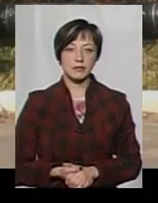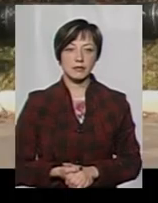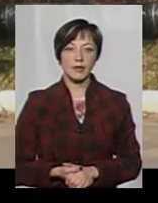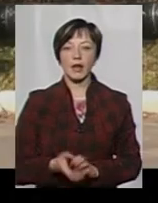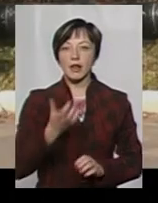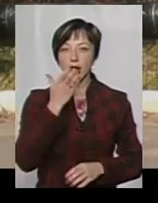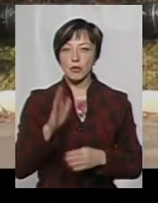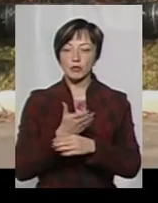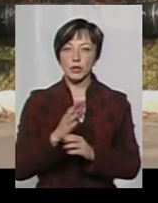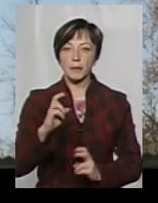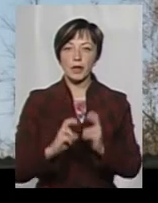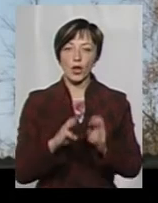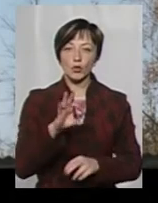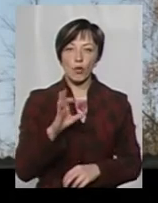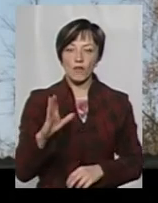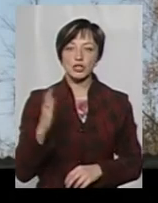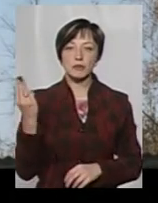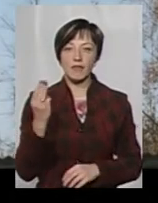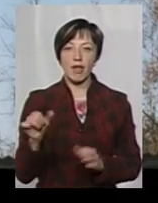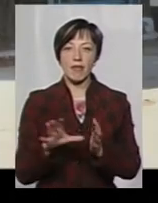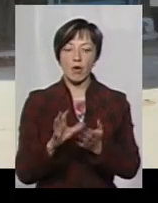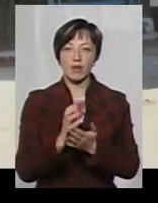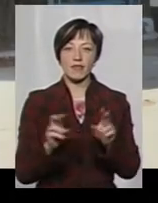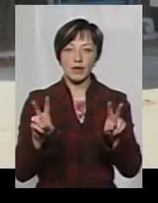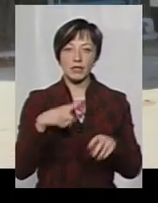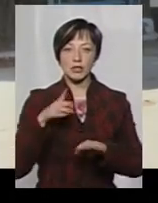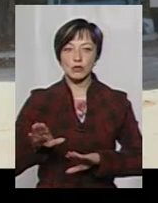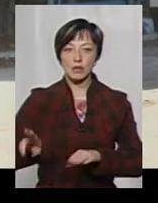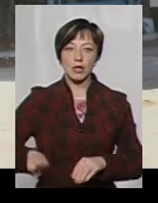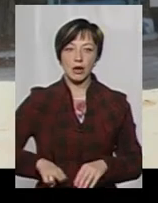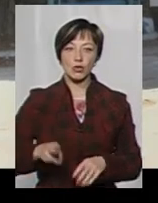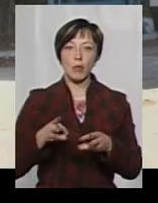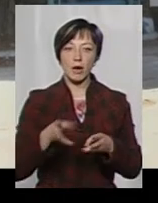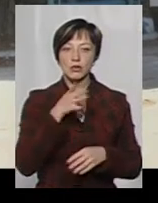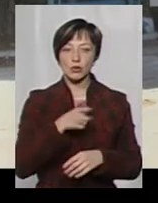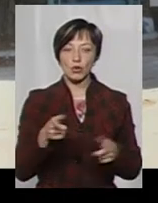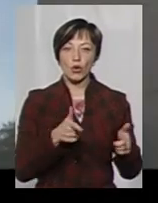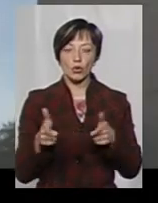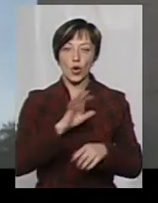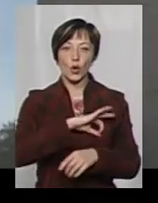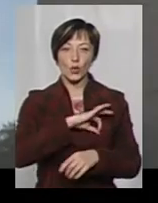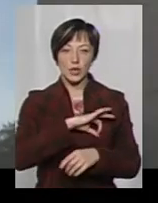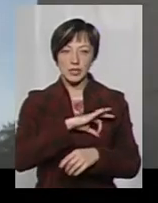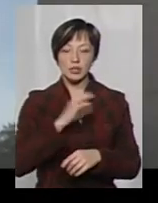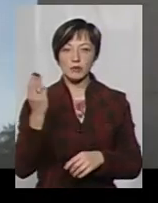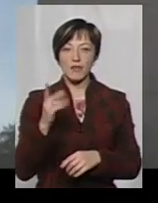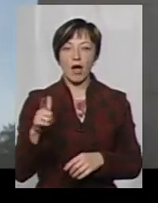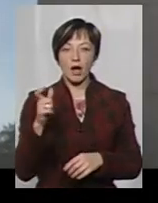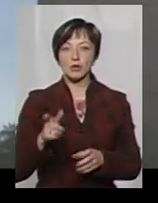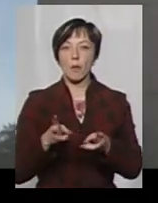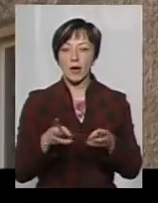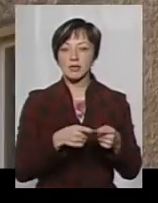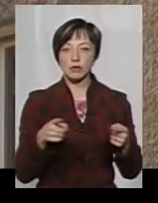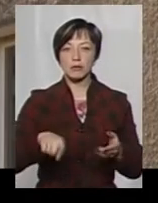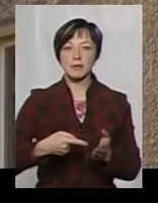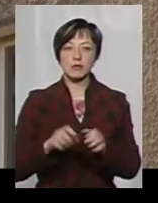Теплорозподійне підприємство ТОВ «Шепетівка Енергоінвест», каже заступниця директора, до опалювального сезону готове. Юрист праць «Шепетівка ГАЗ» каже, опалювальний